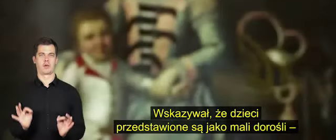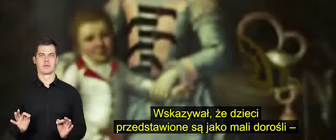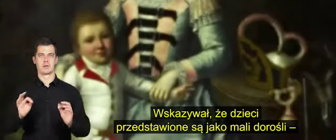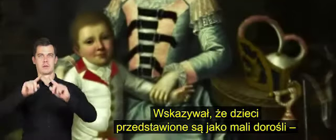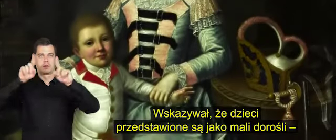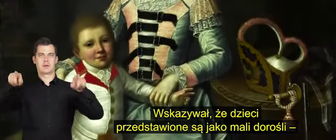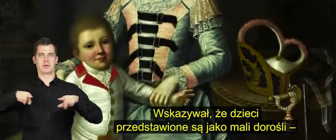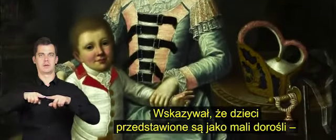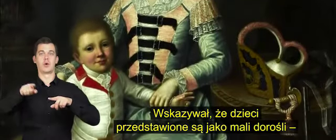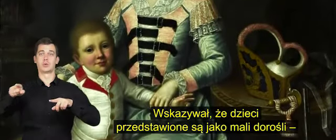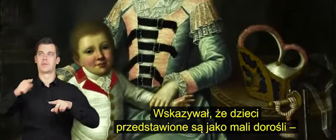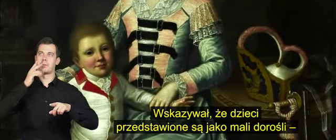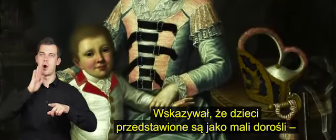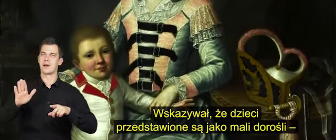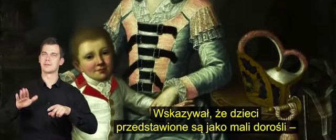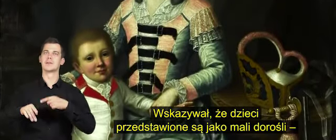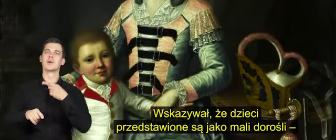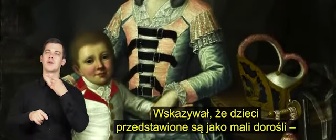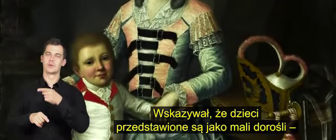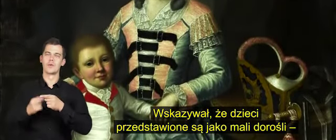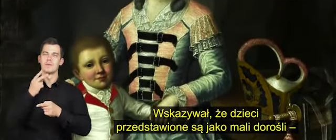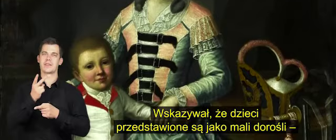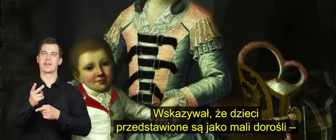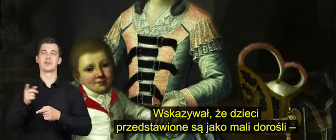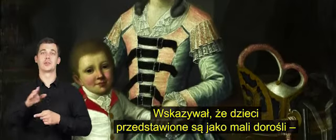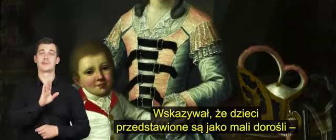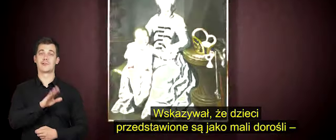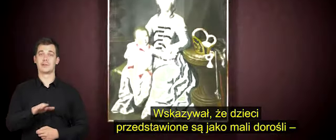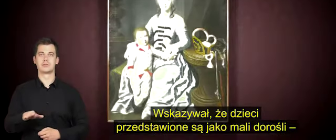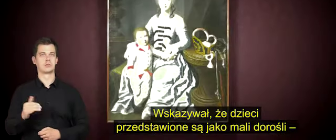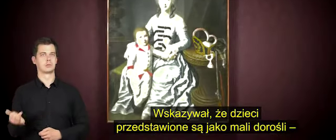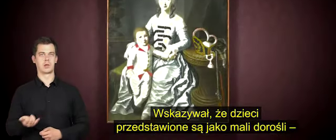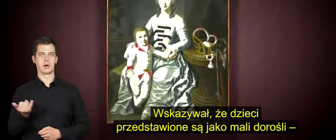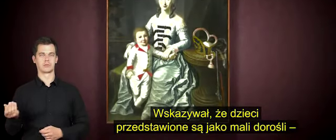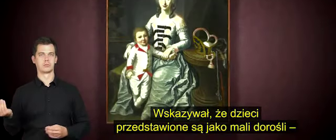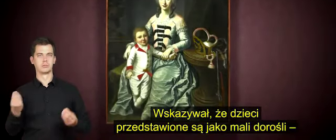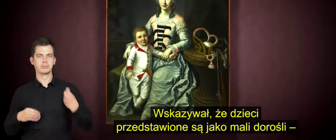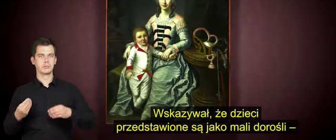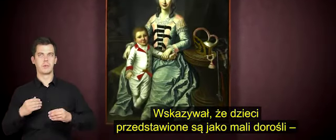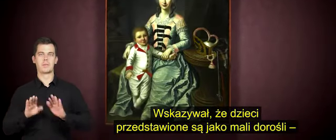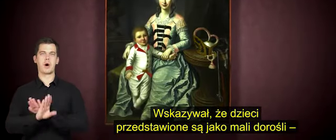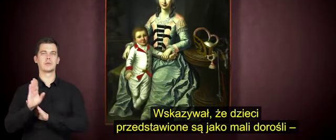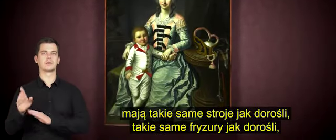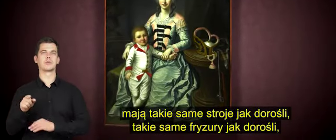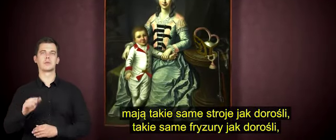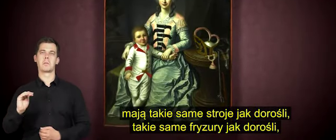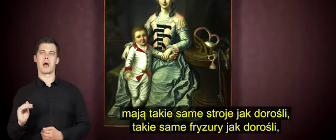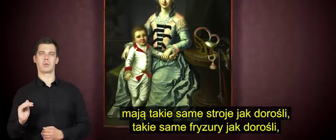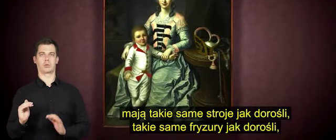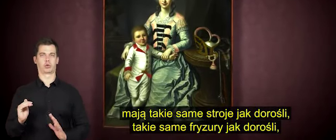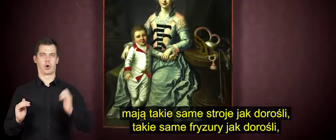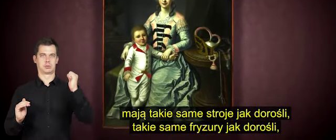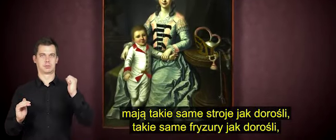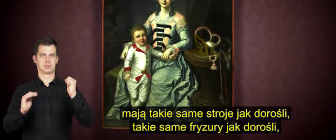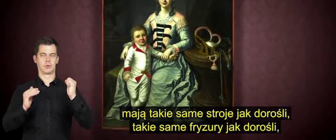Wskazywał, że dzieci przedstawione są jako mali dorośli. Takie same